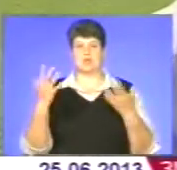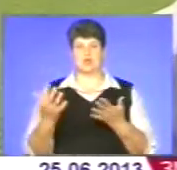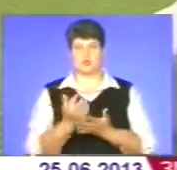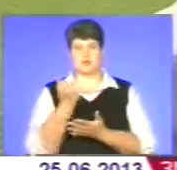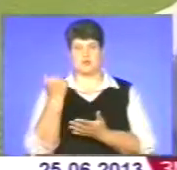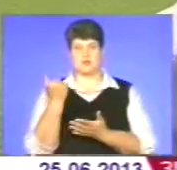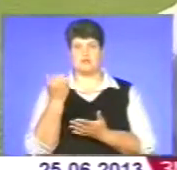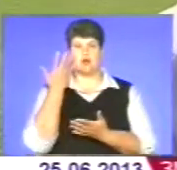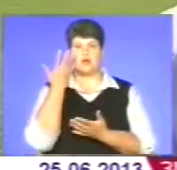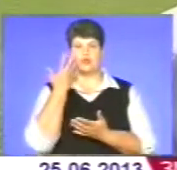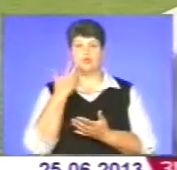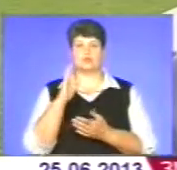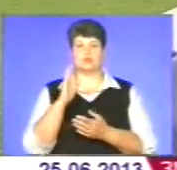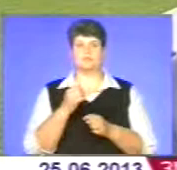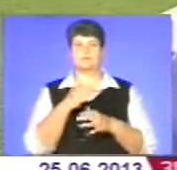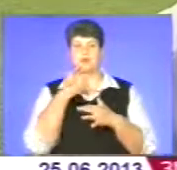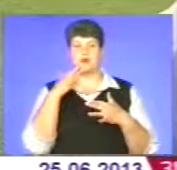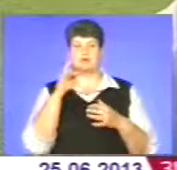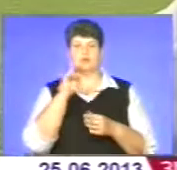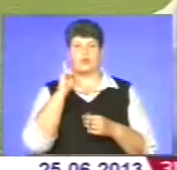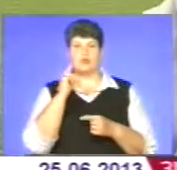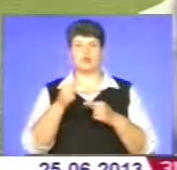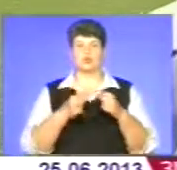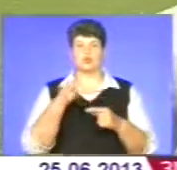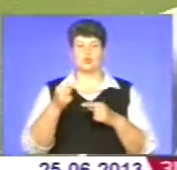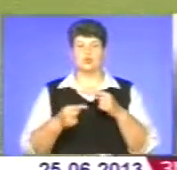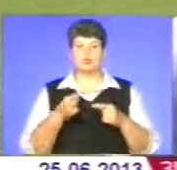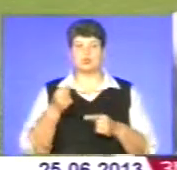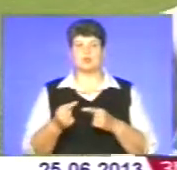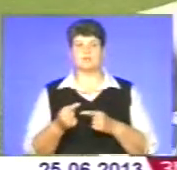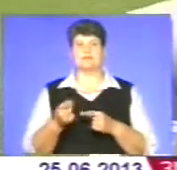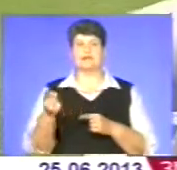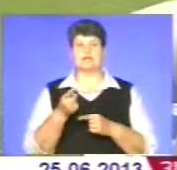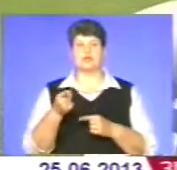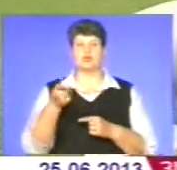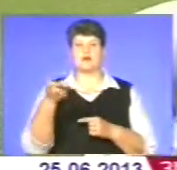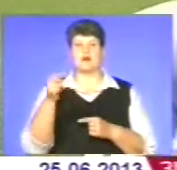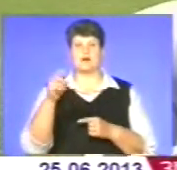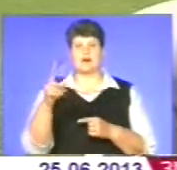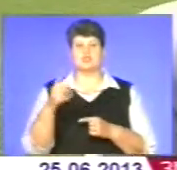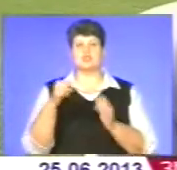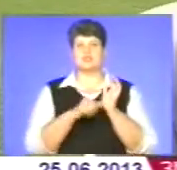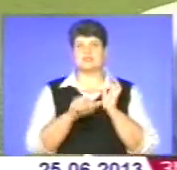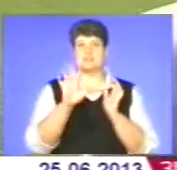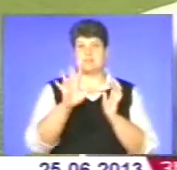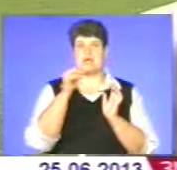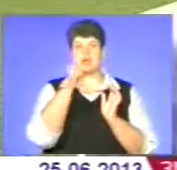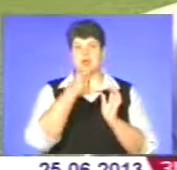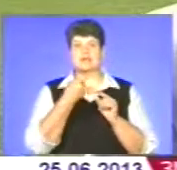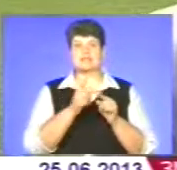коли задіяно багато молоді, дітей, онуків, ви чули сьогодні, а Тернопіль газу 65 років, це говорить про